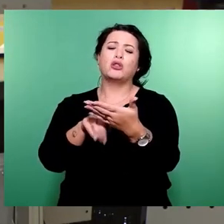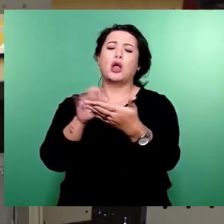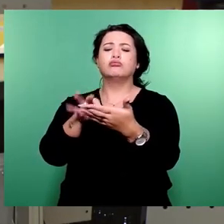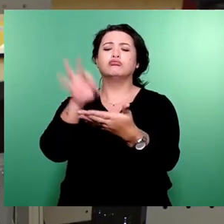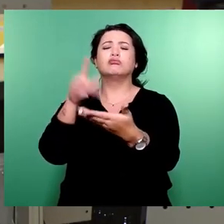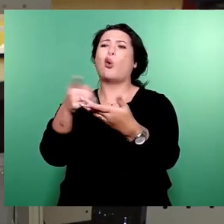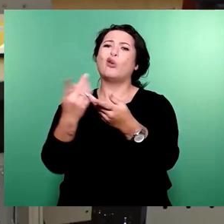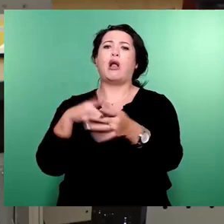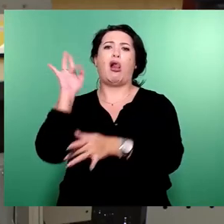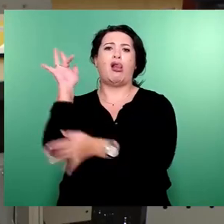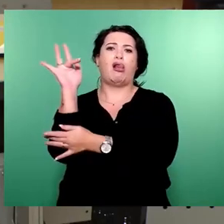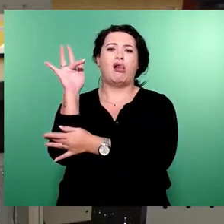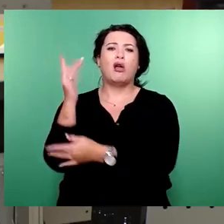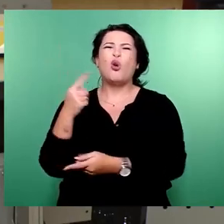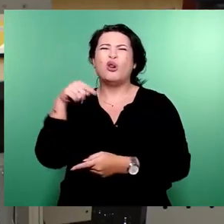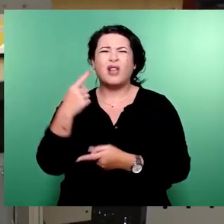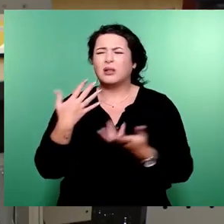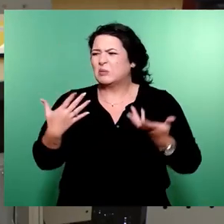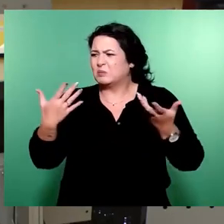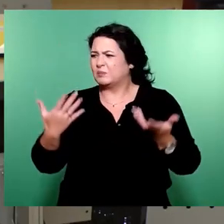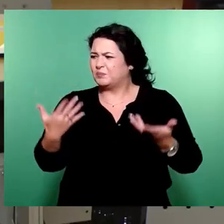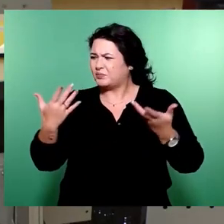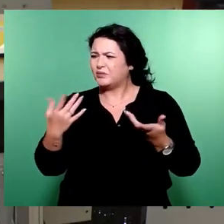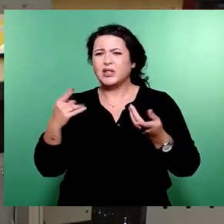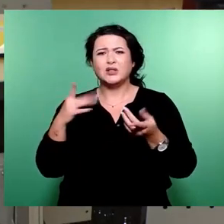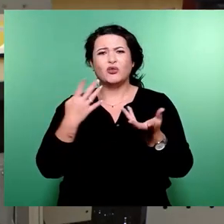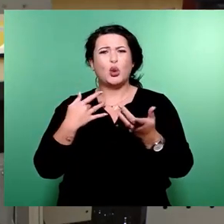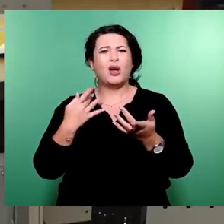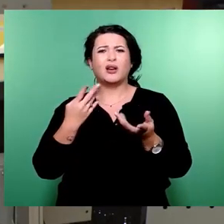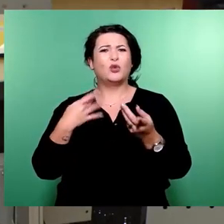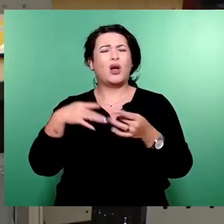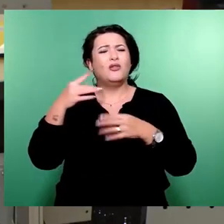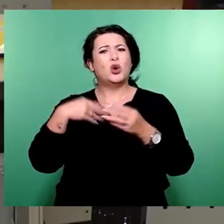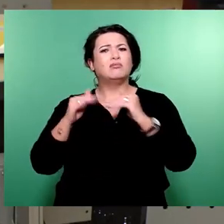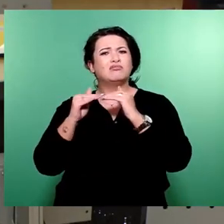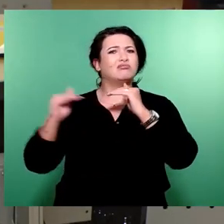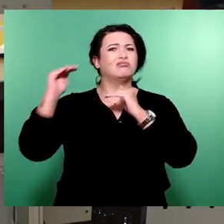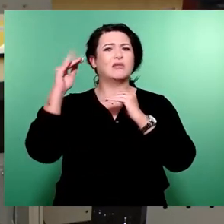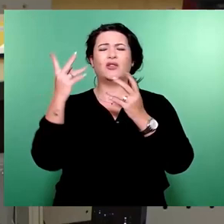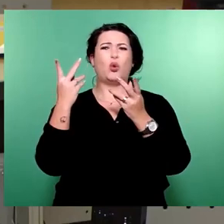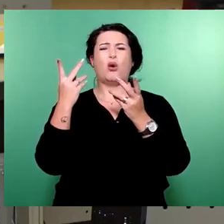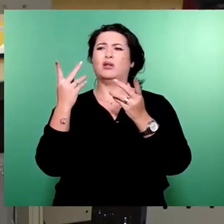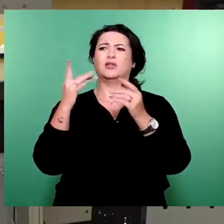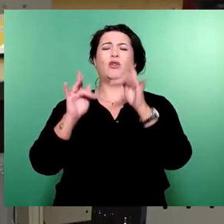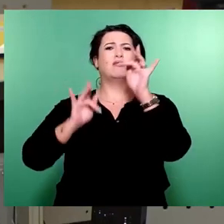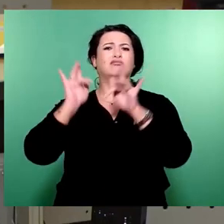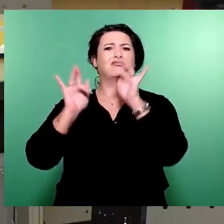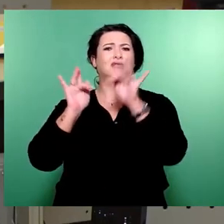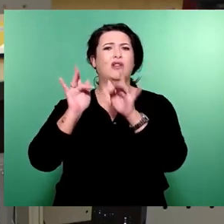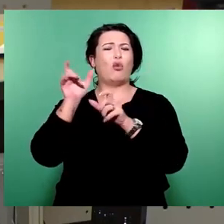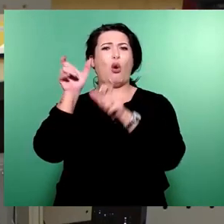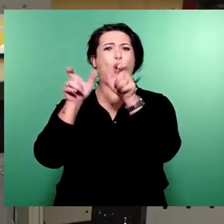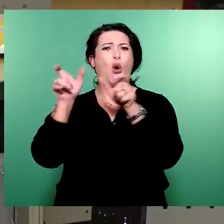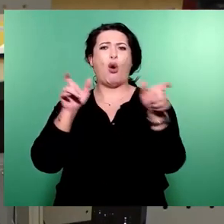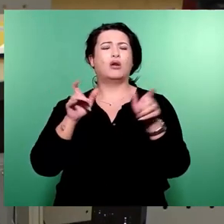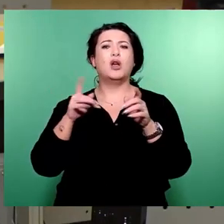das? Und dann noch so, sozusagen so intellektuell unredlich, dass du einzelne Stadträte und Stadträte angreifst, dass ob nicht hinter jedem Einzelnen von